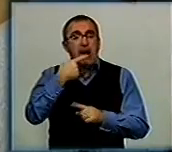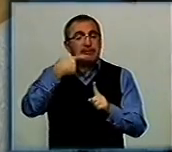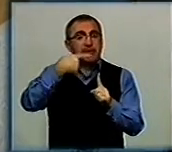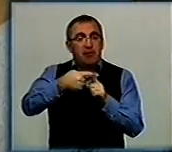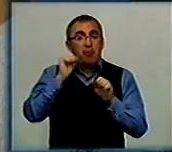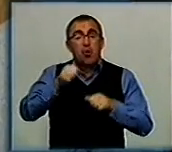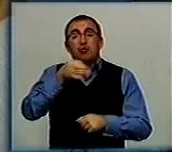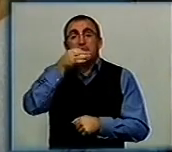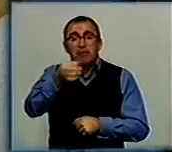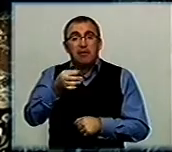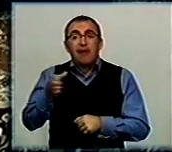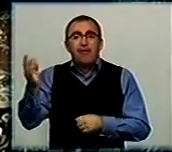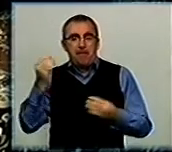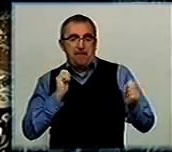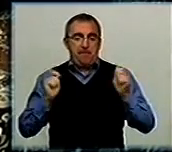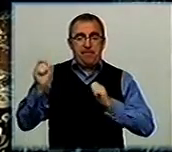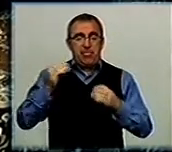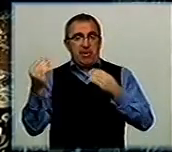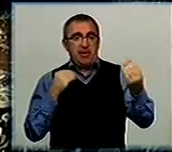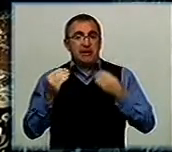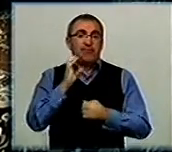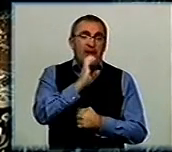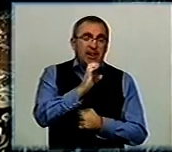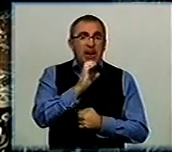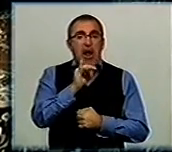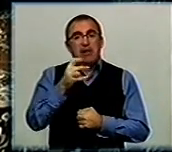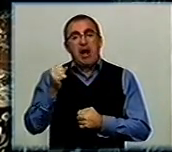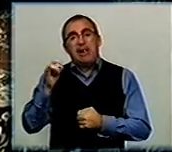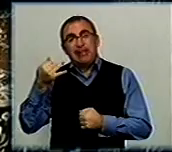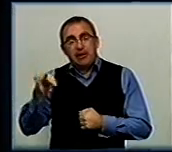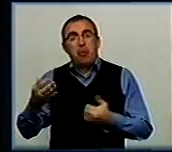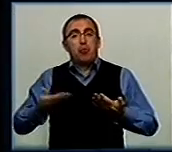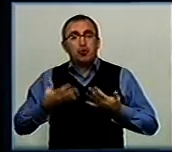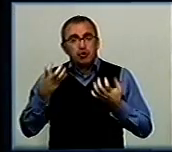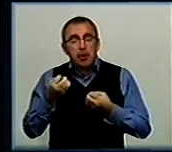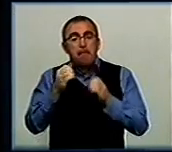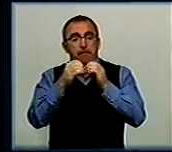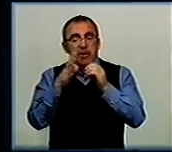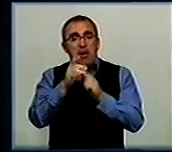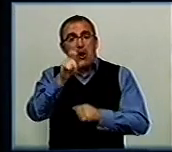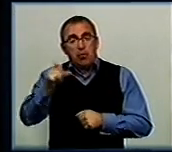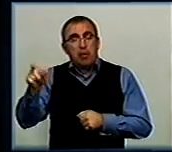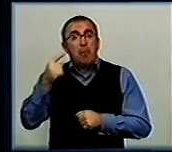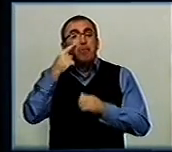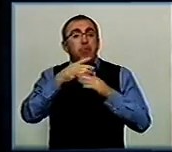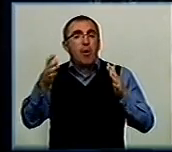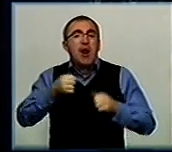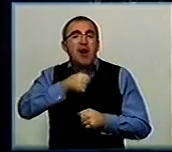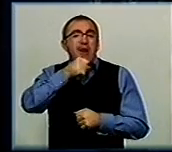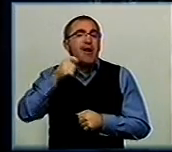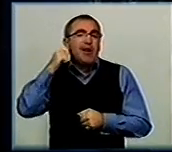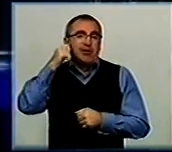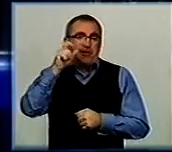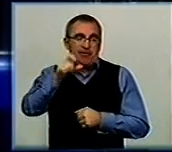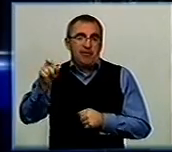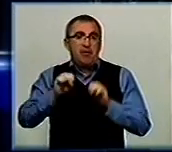можна сказати, нас пригодили. Таких, як Світлана та Андрій, у цьому пансіонаті проживає ще 15 осіб. Здебільшого – літні подружжя. Біжали